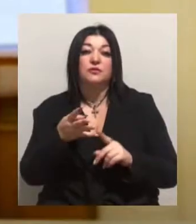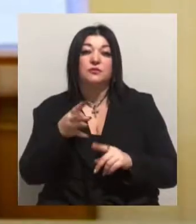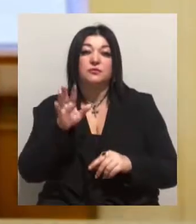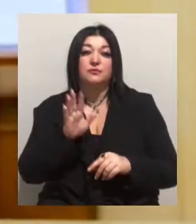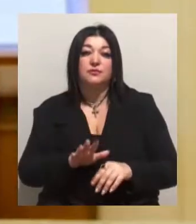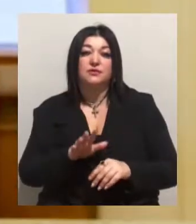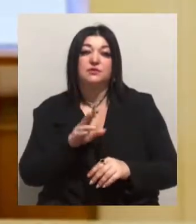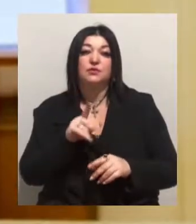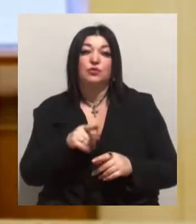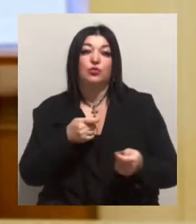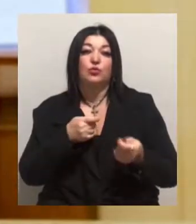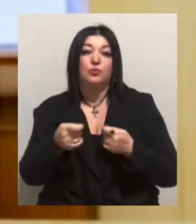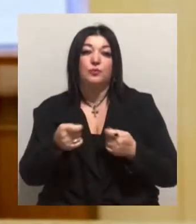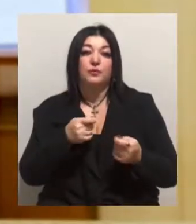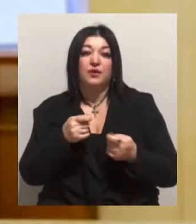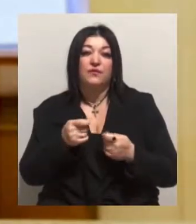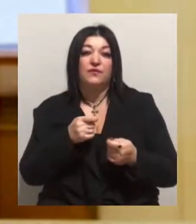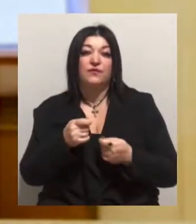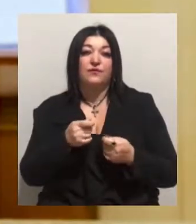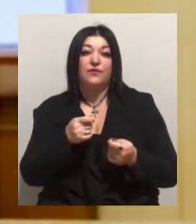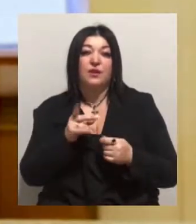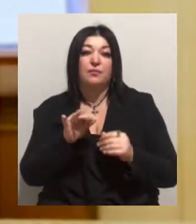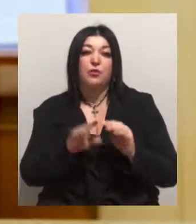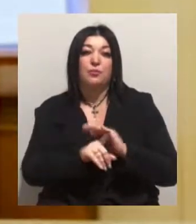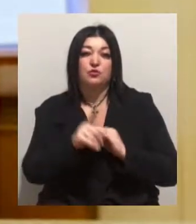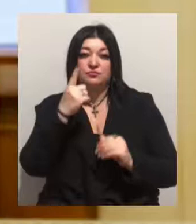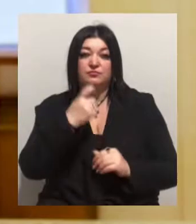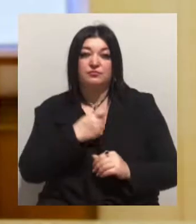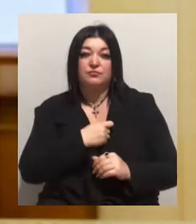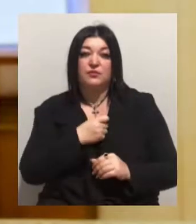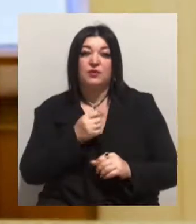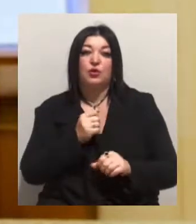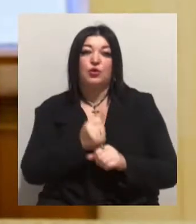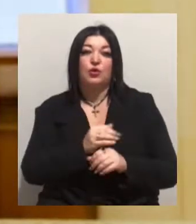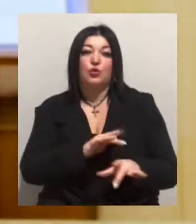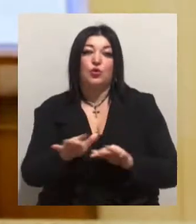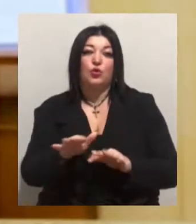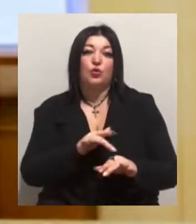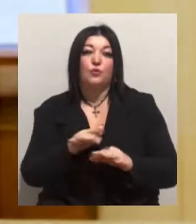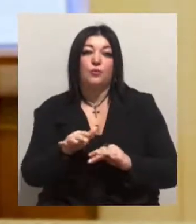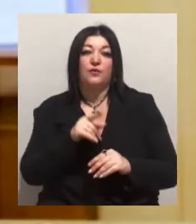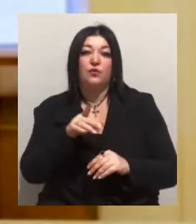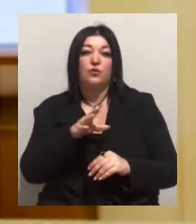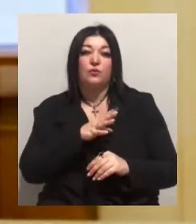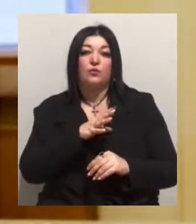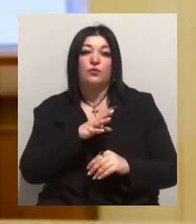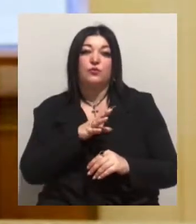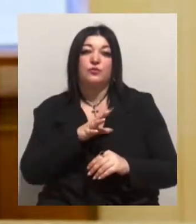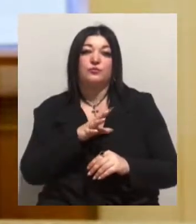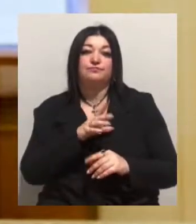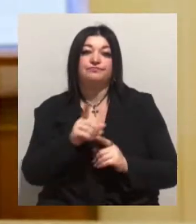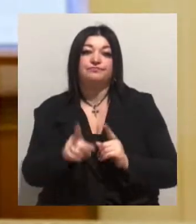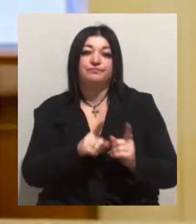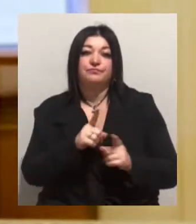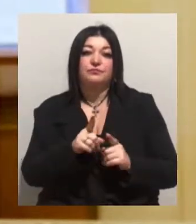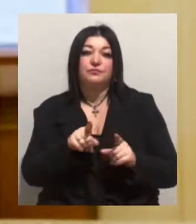до управління надійшло повідомлення про початок підготовчих робіт. Воно було заарестровано. Замовних зазначених